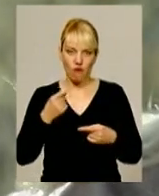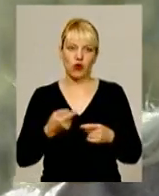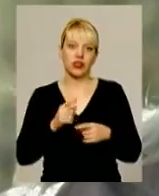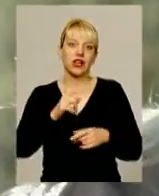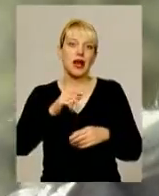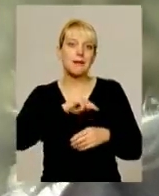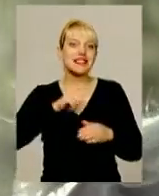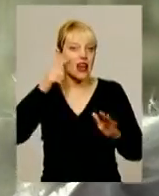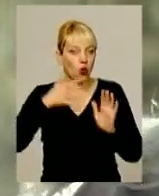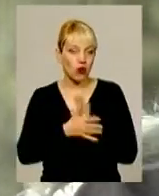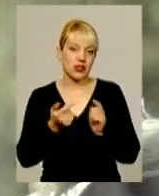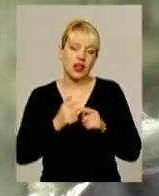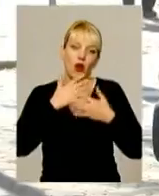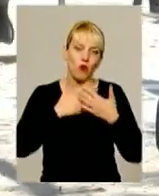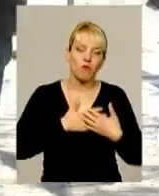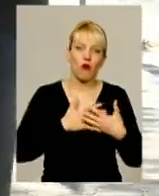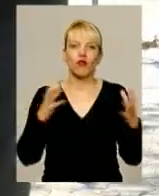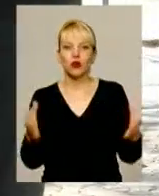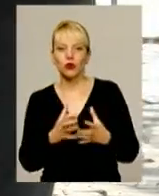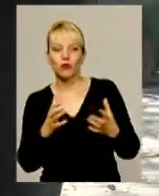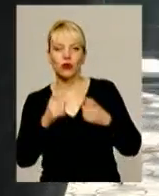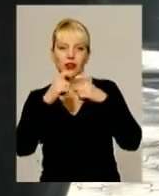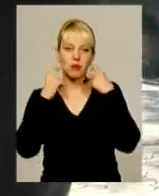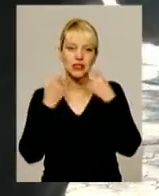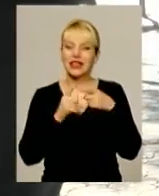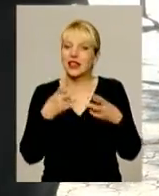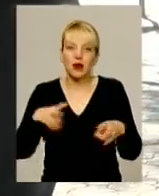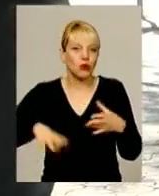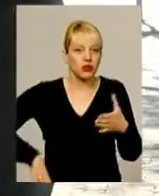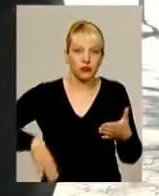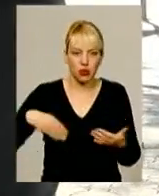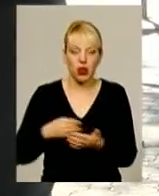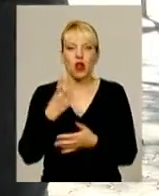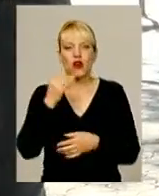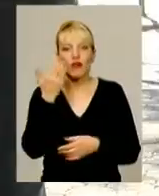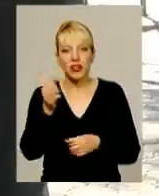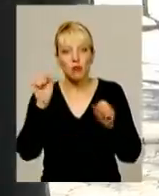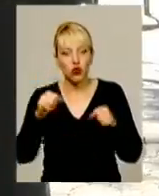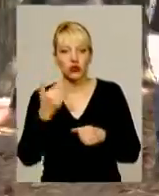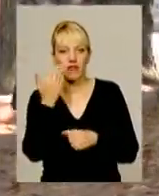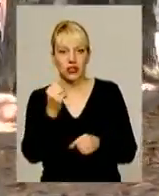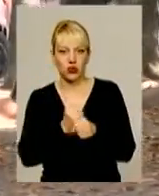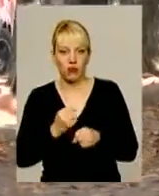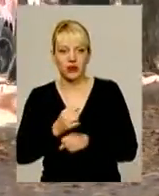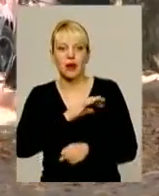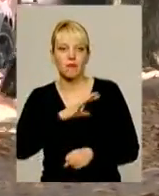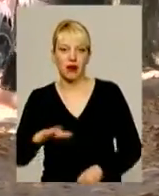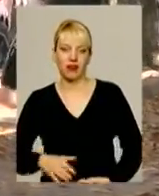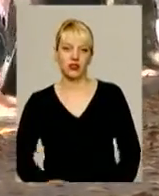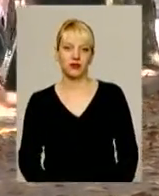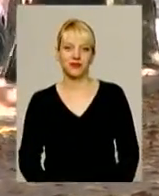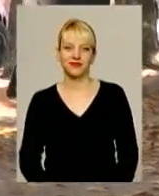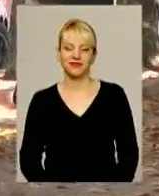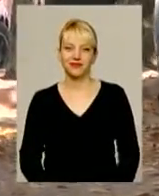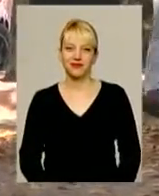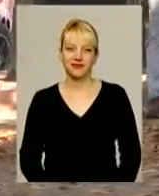любов, турбота чи навіть посмішка. За них не потрібно платити, та вони можуть зробити вас багатшими. Надія Драганчук, Андріла Зарук, Юрій Чорний для